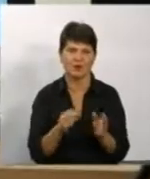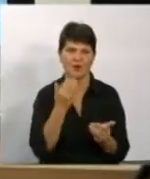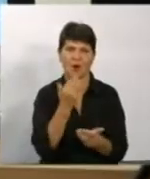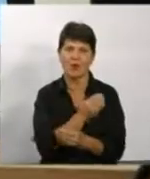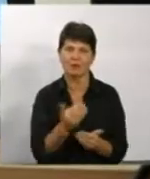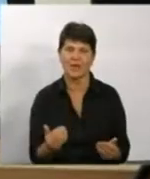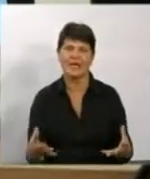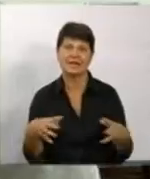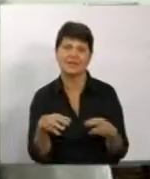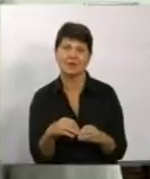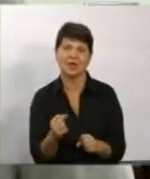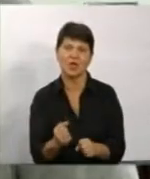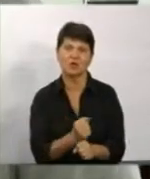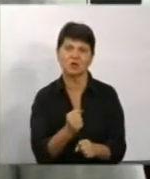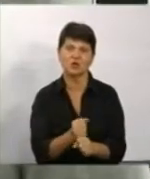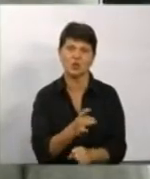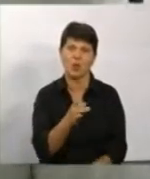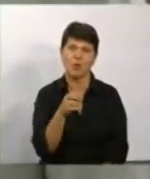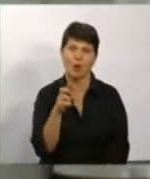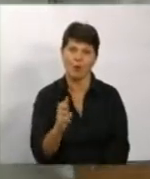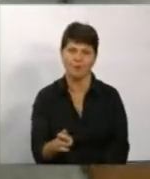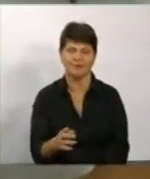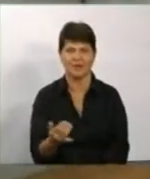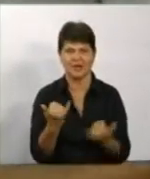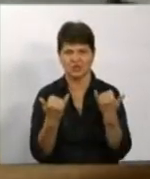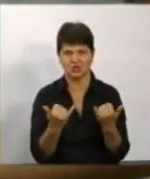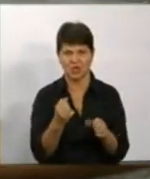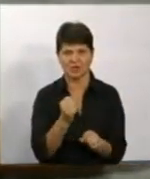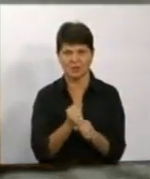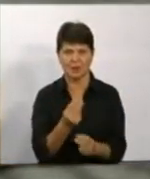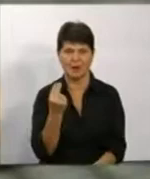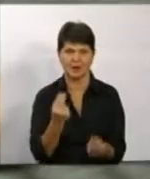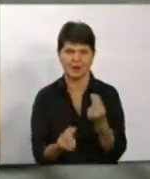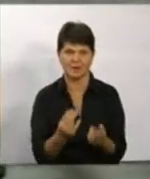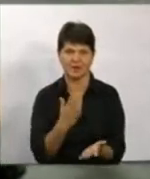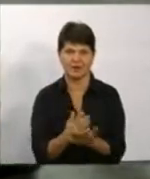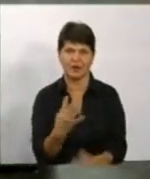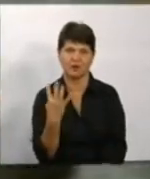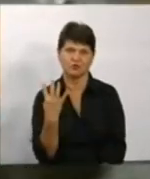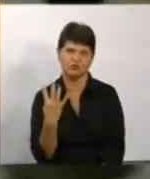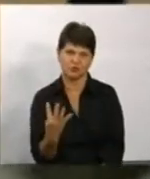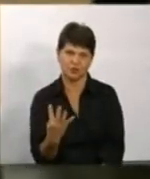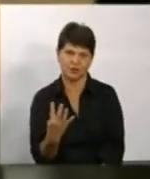спільних розробок. Ось Тетріс, ми розробили таку гру. Тут у нас є чотири, увага, гри.